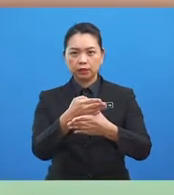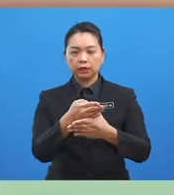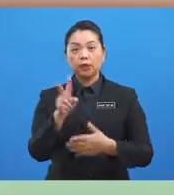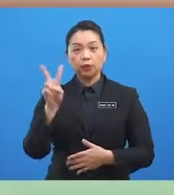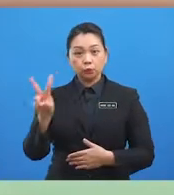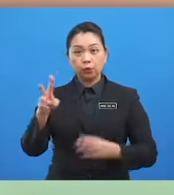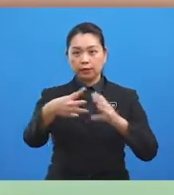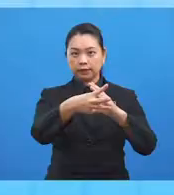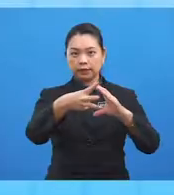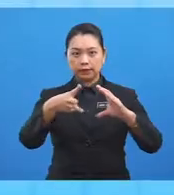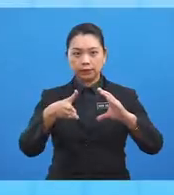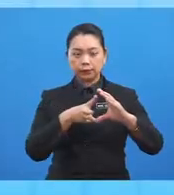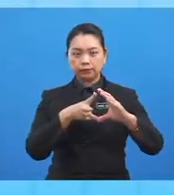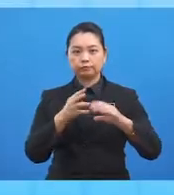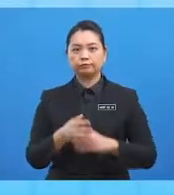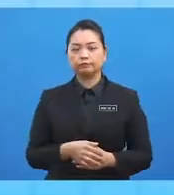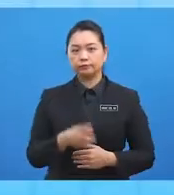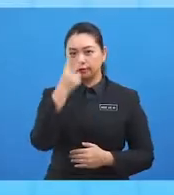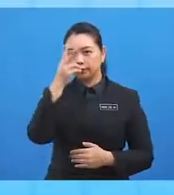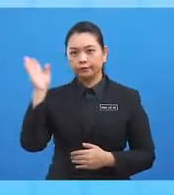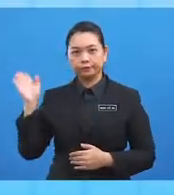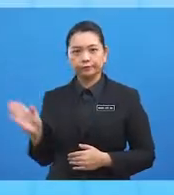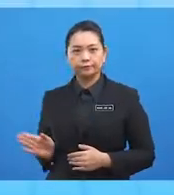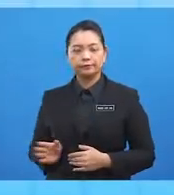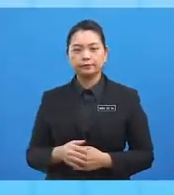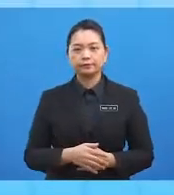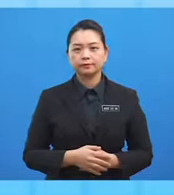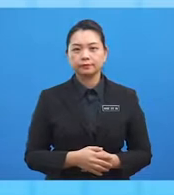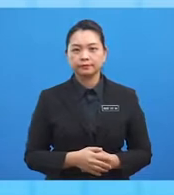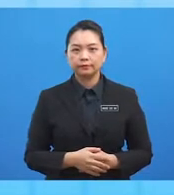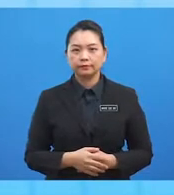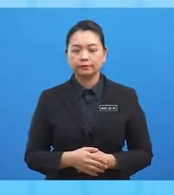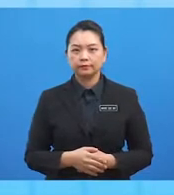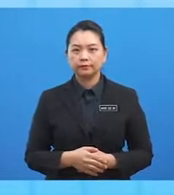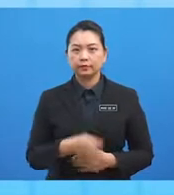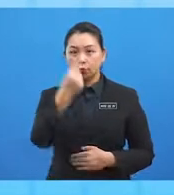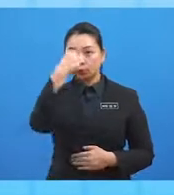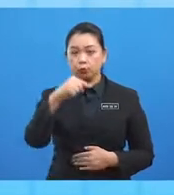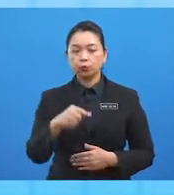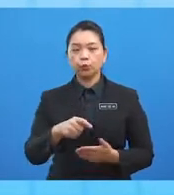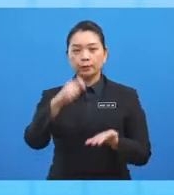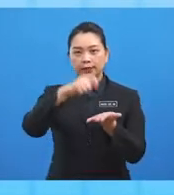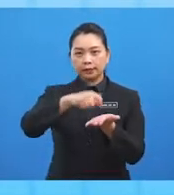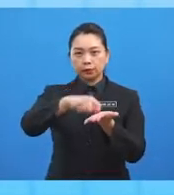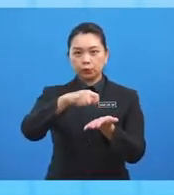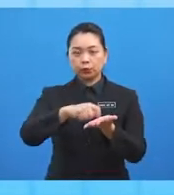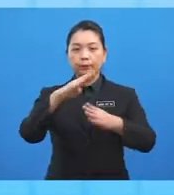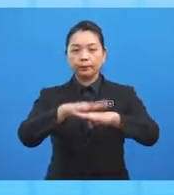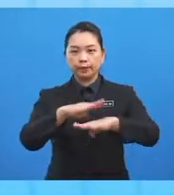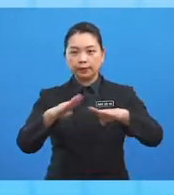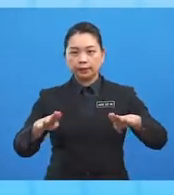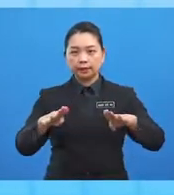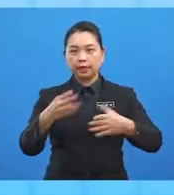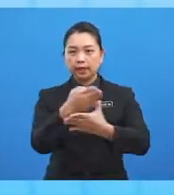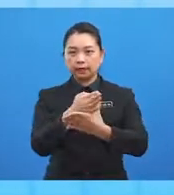dua latitude. Perhatikan paparan. untuk menghitung beza di